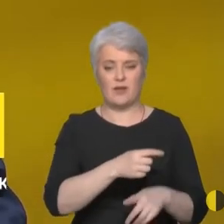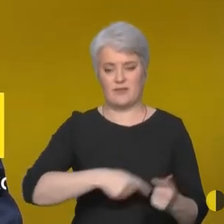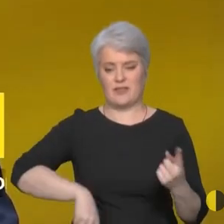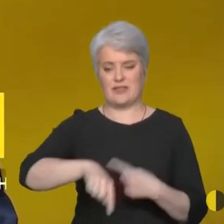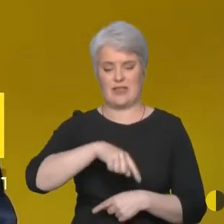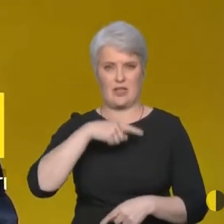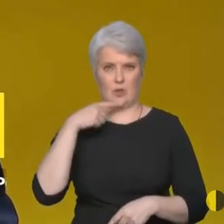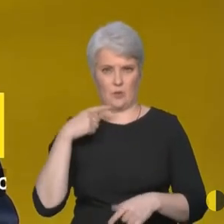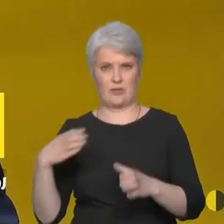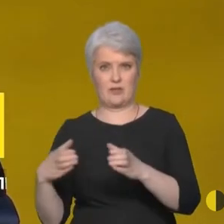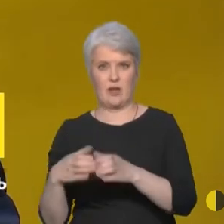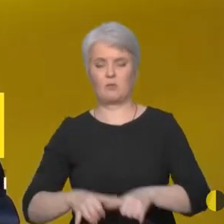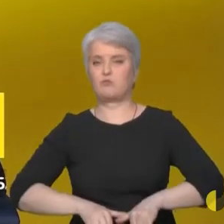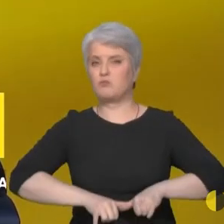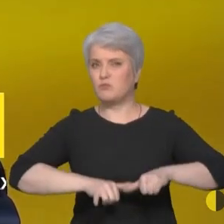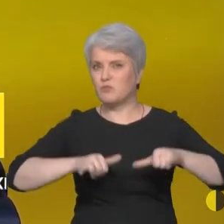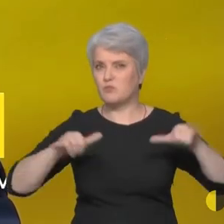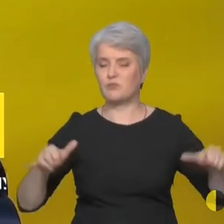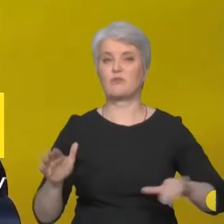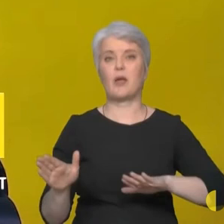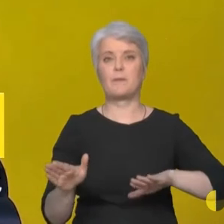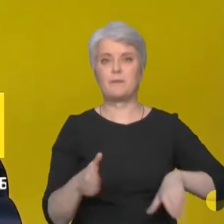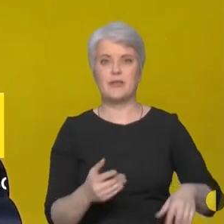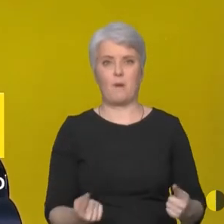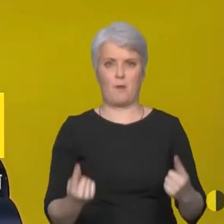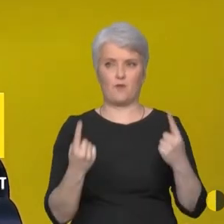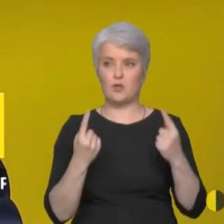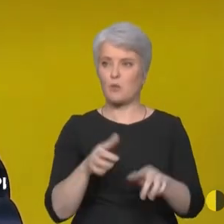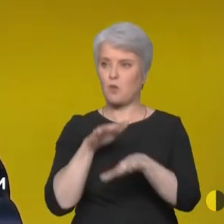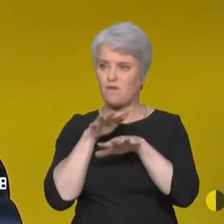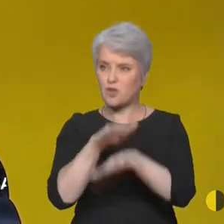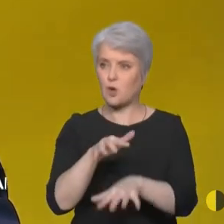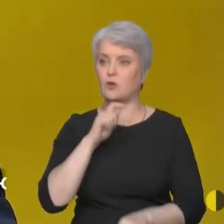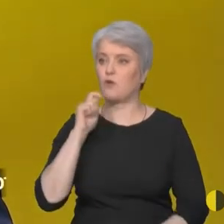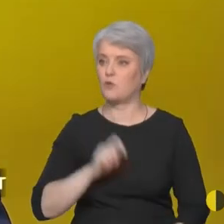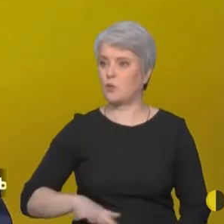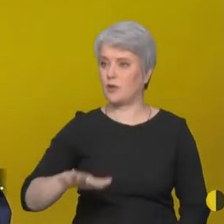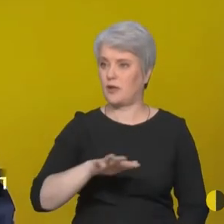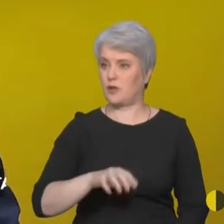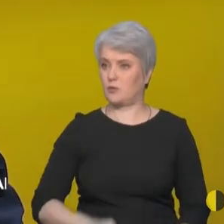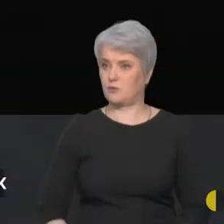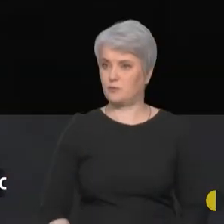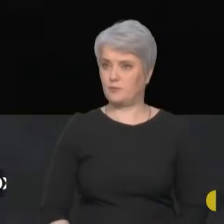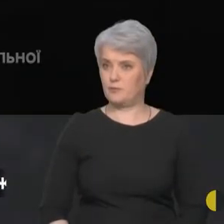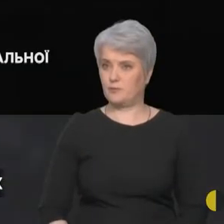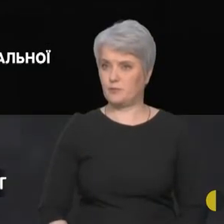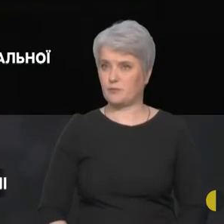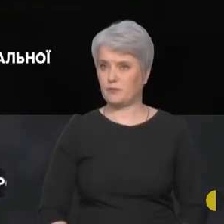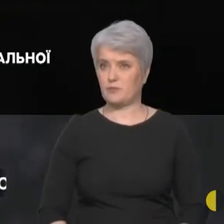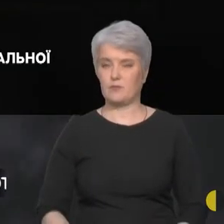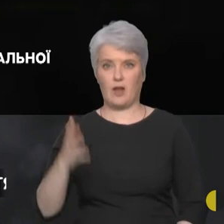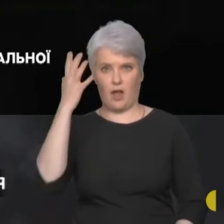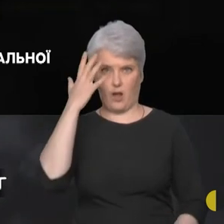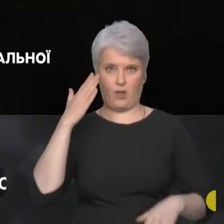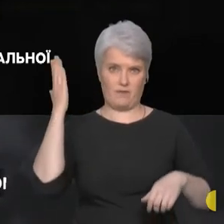зросла після повномасштабного вторгнення в Україну. Далі цитата авторів «Інформ Напалму». Відрізання